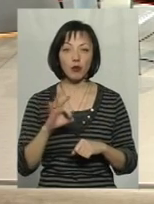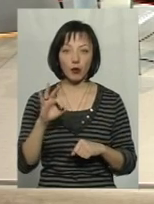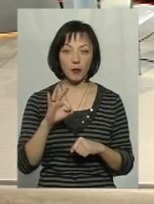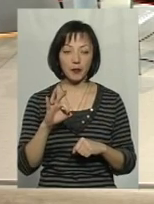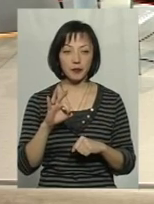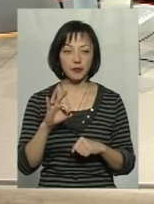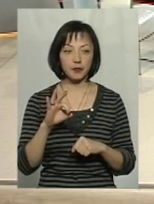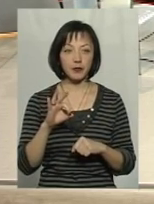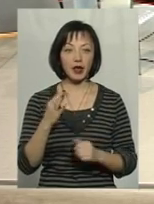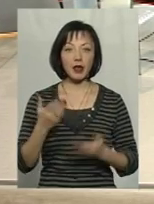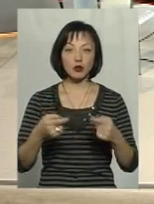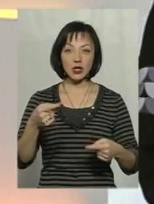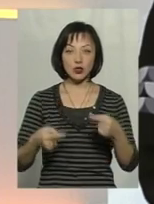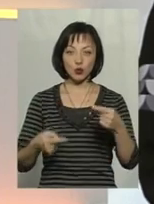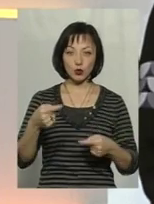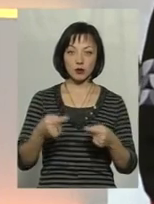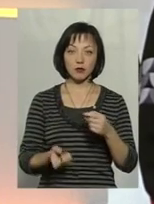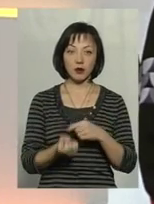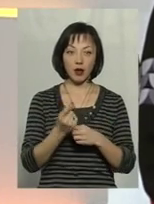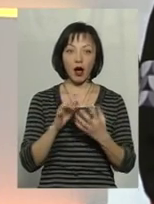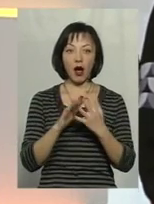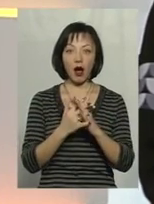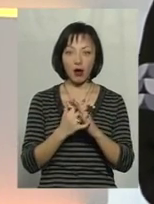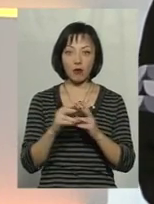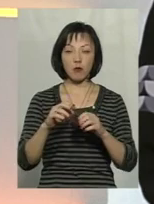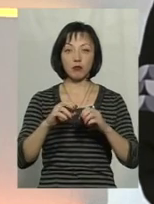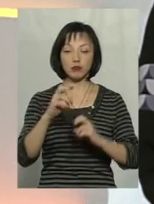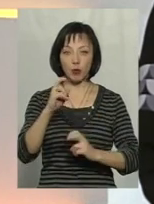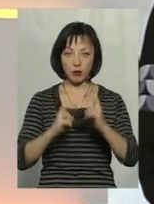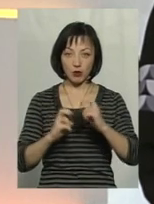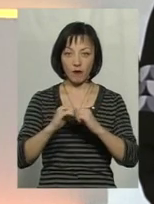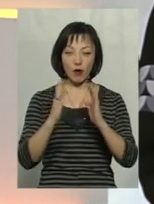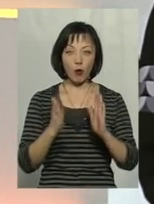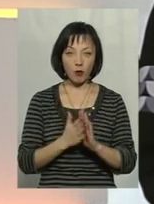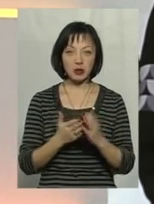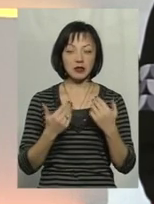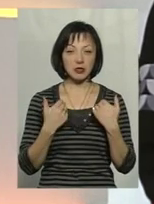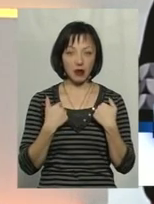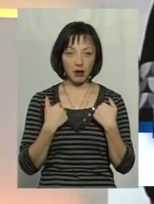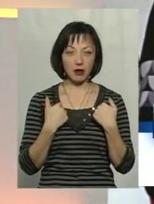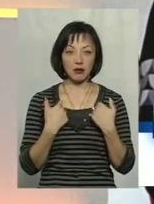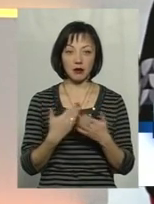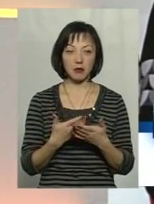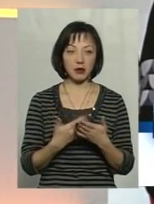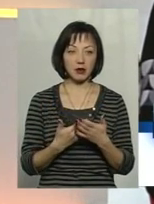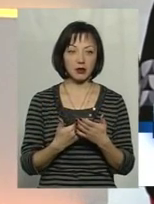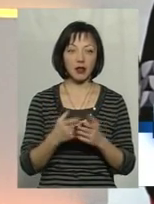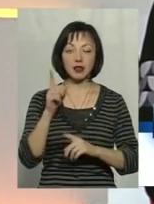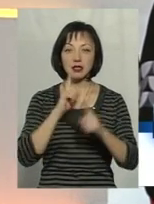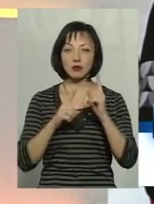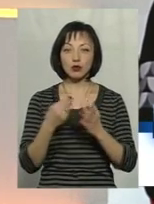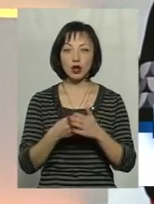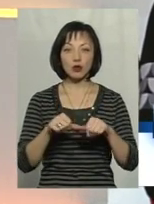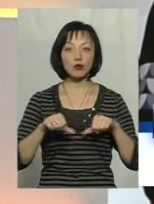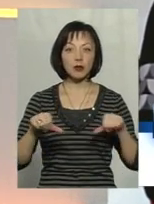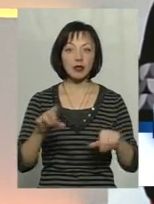якщо тут дискусія зав'язалася про агропромисловий комплекс, то я, наприклад, на засіданні бюджетної